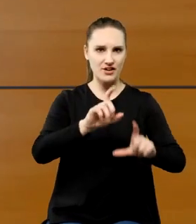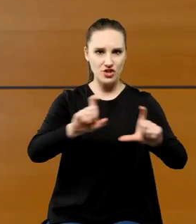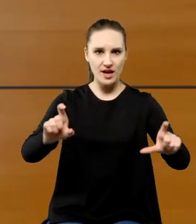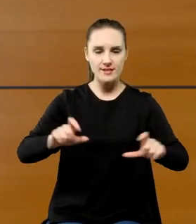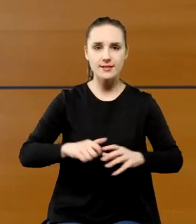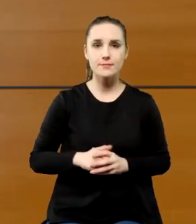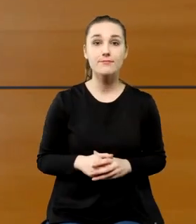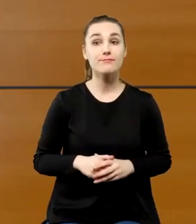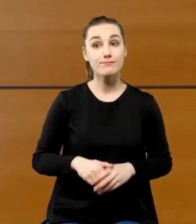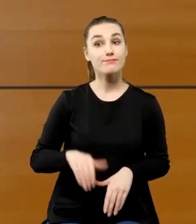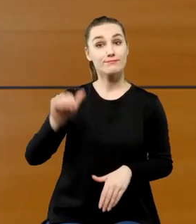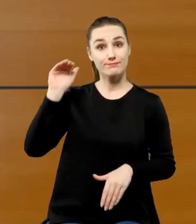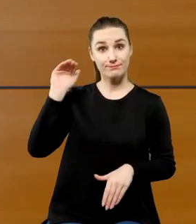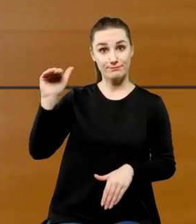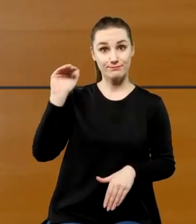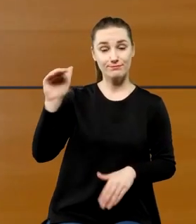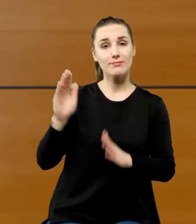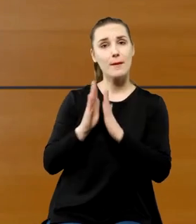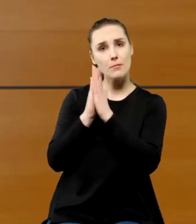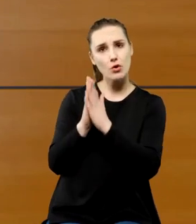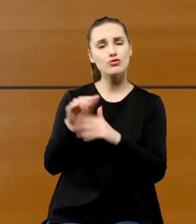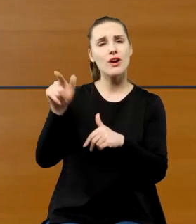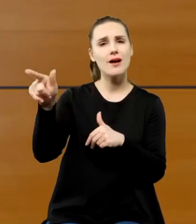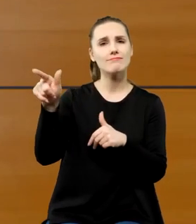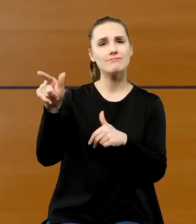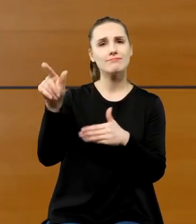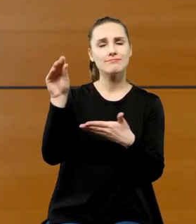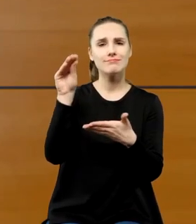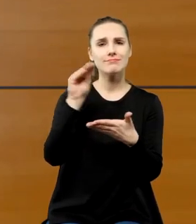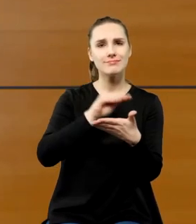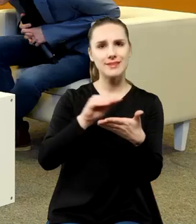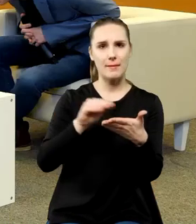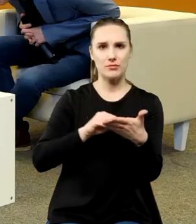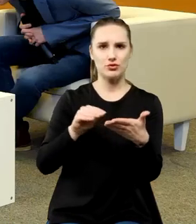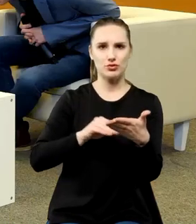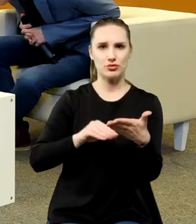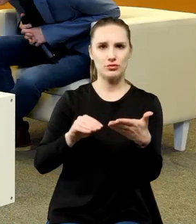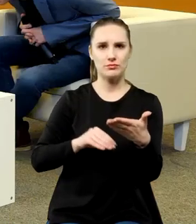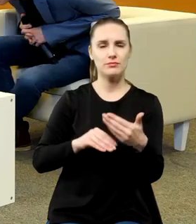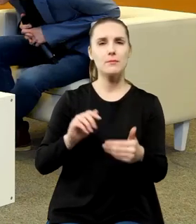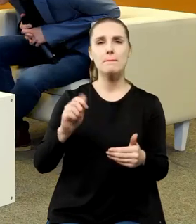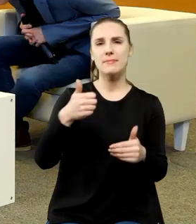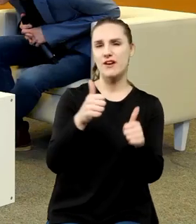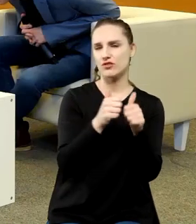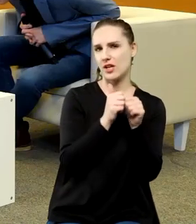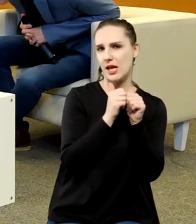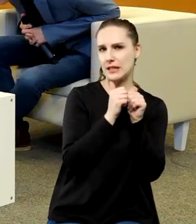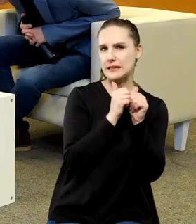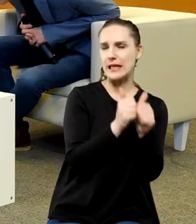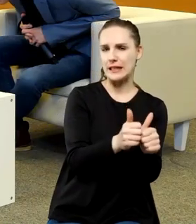Prosi go o napisanie odpowiedzi na zadanie, jedno z pierwszych zadań